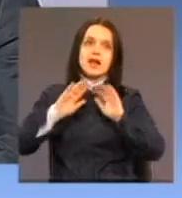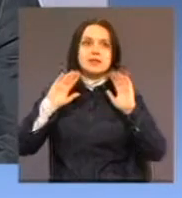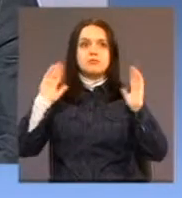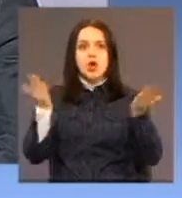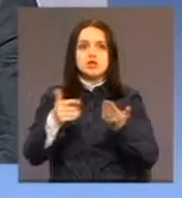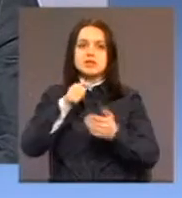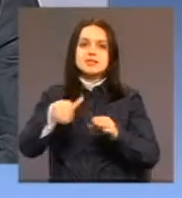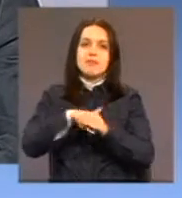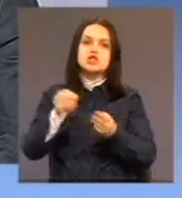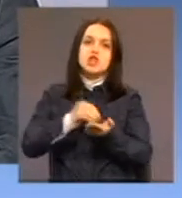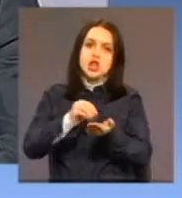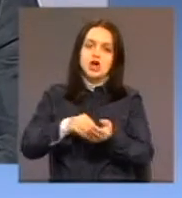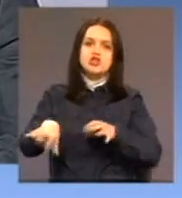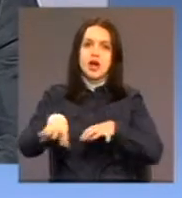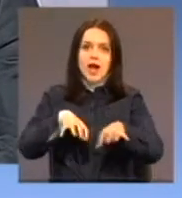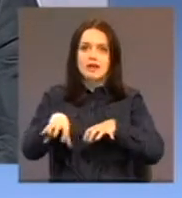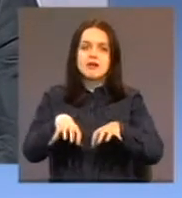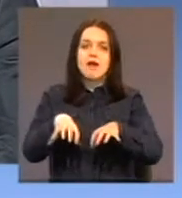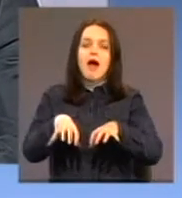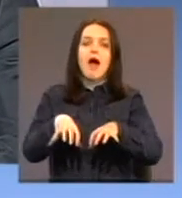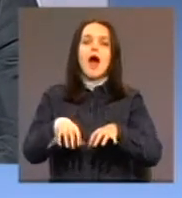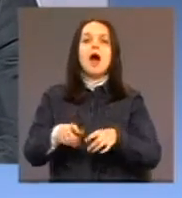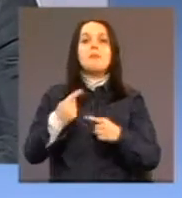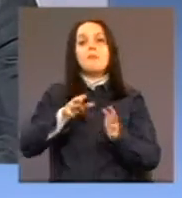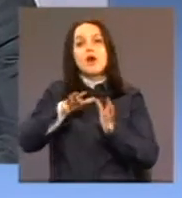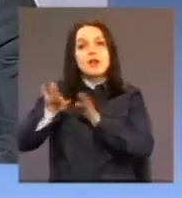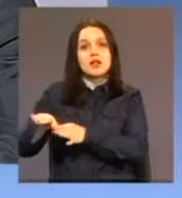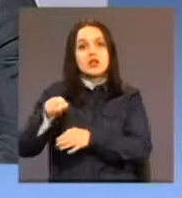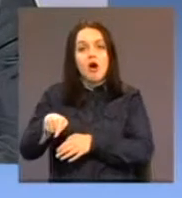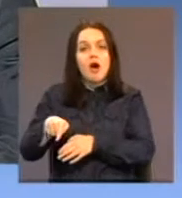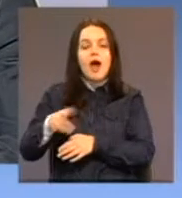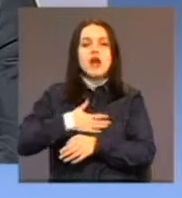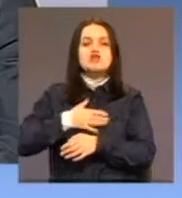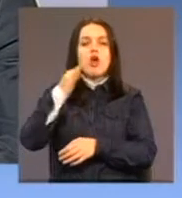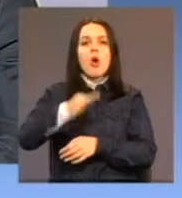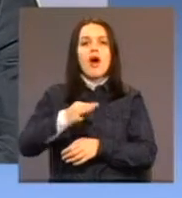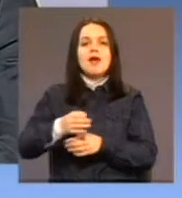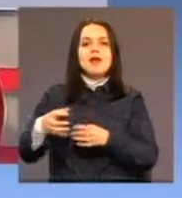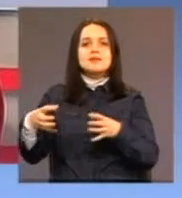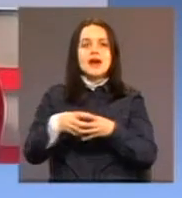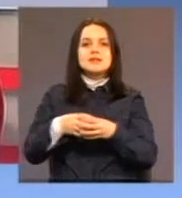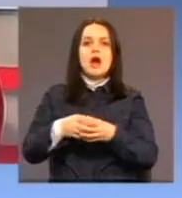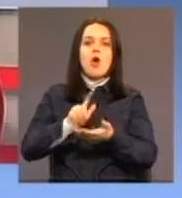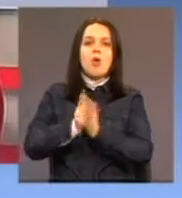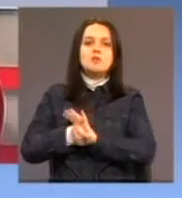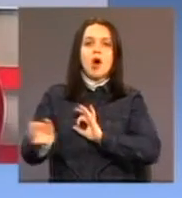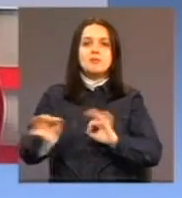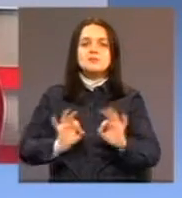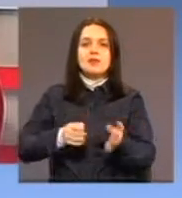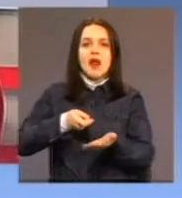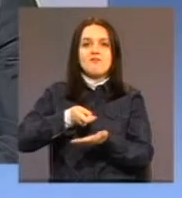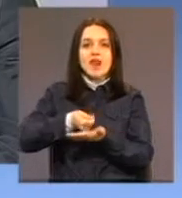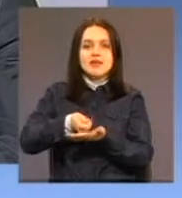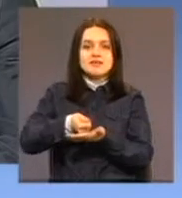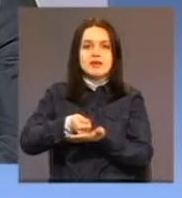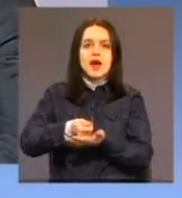a pored toga naša lokalna zajednica je odmah obezbjedila finansiranje, tako da je taj